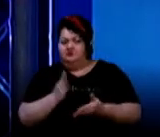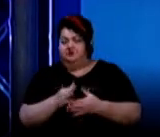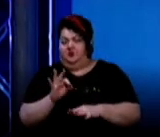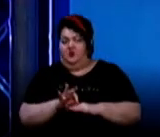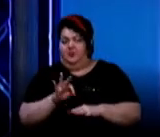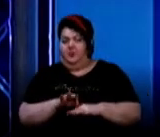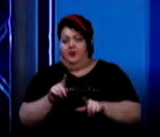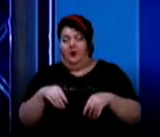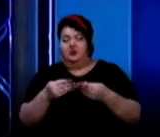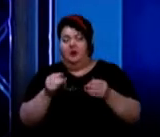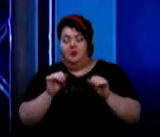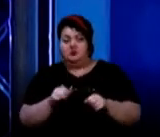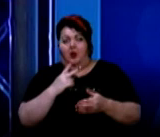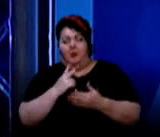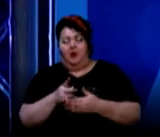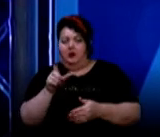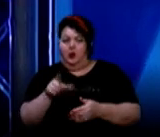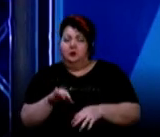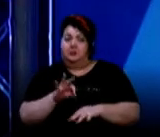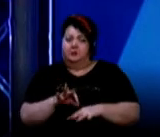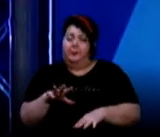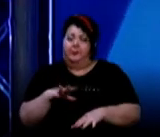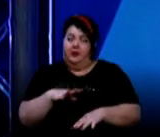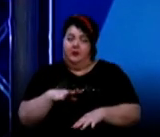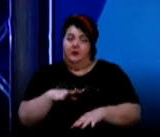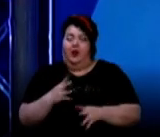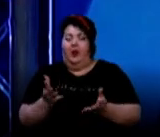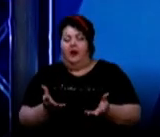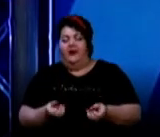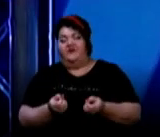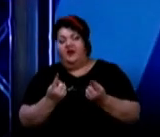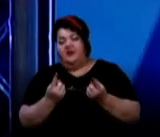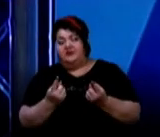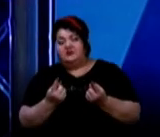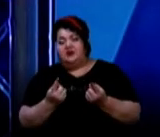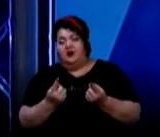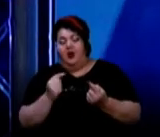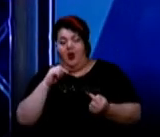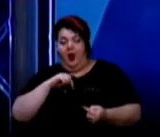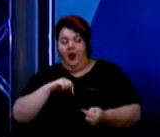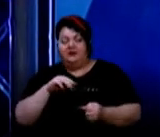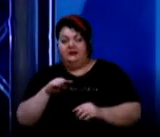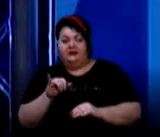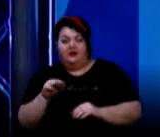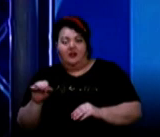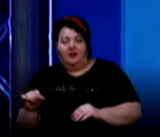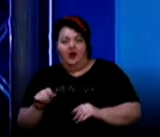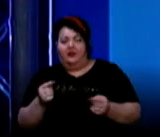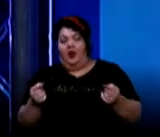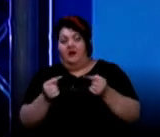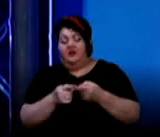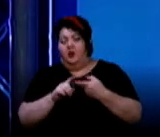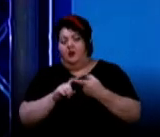бачити, людина перехворіла, як виявилися антитіла на відповідну